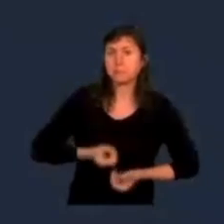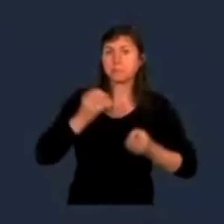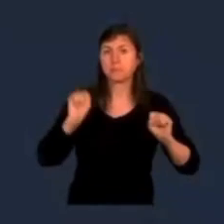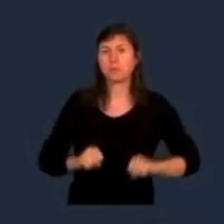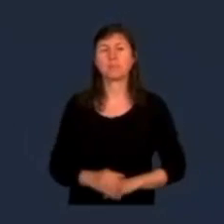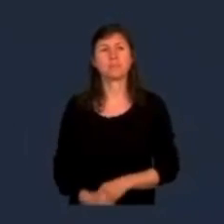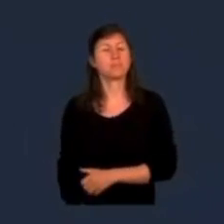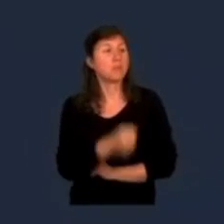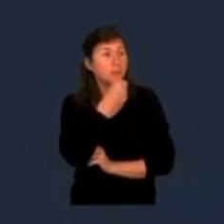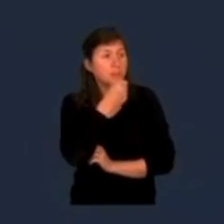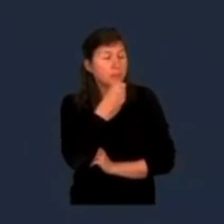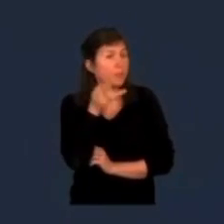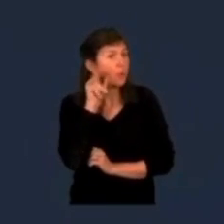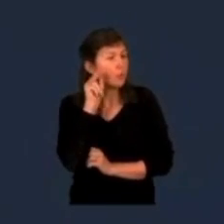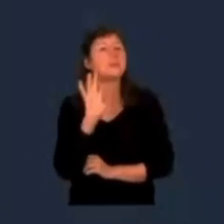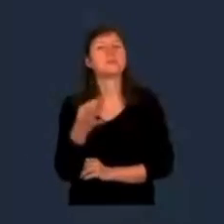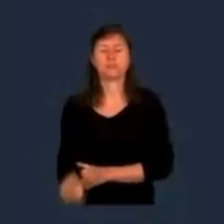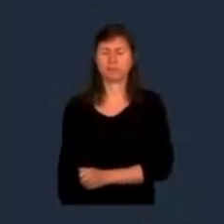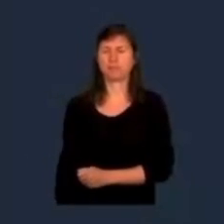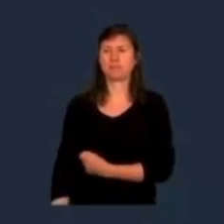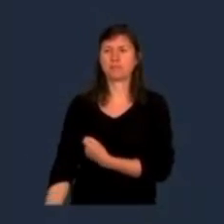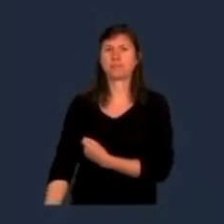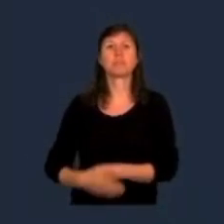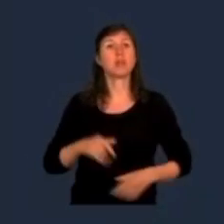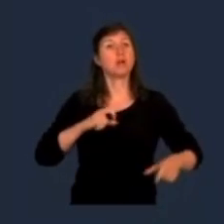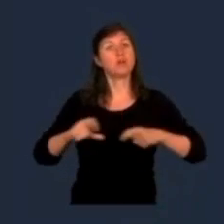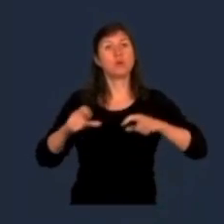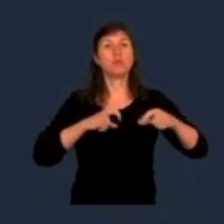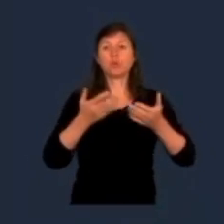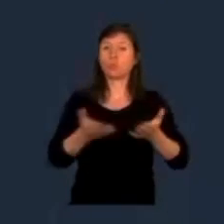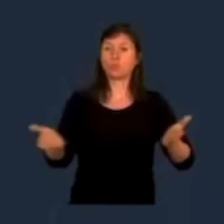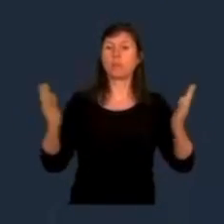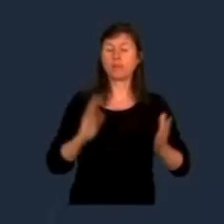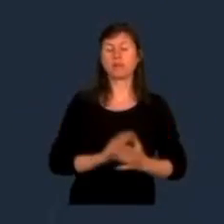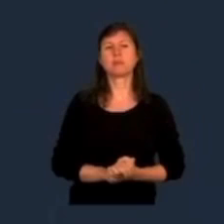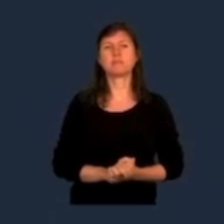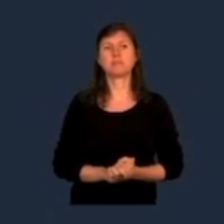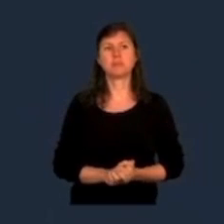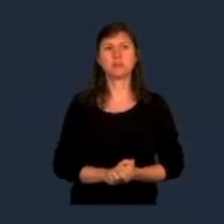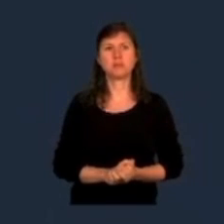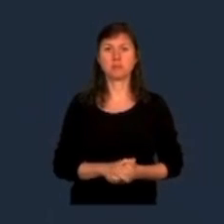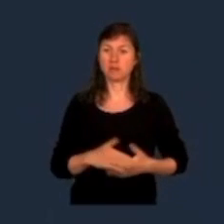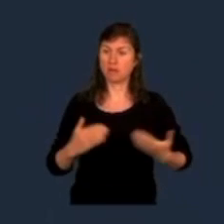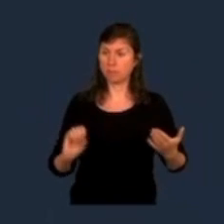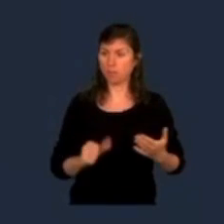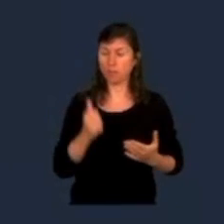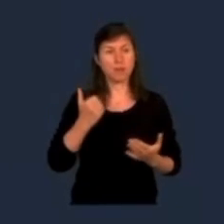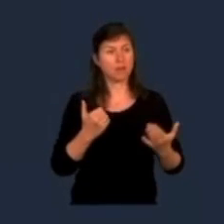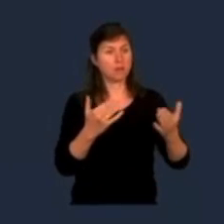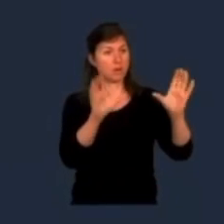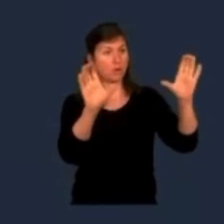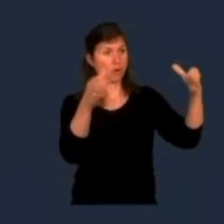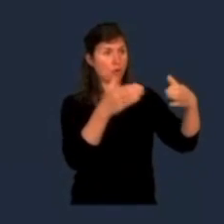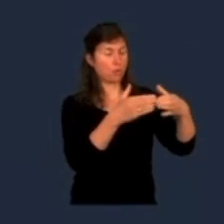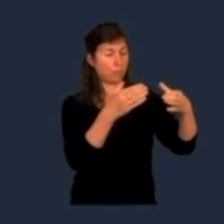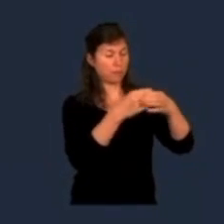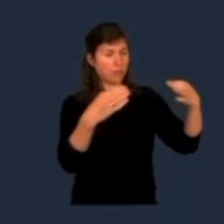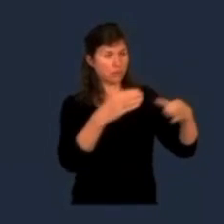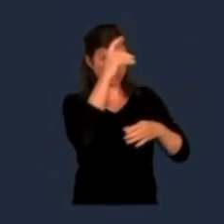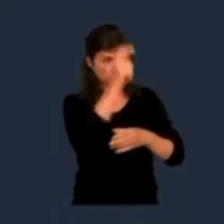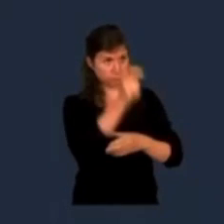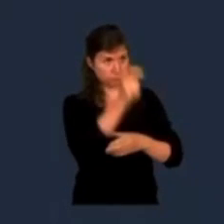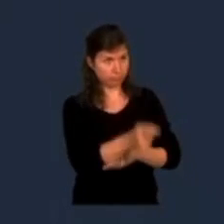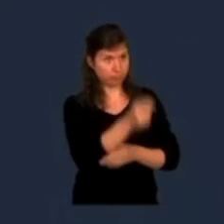Oui, vous m'entendez ? Oui. Bon, très bien. Mes chers collègues, j'aimerais commencer mon propos en adressant mes félicitations à l'exécutif pour ce rapport si abouti,